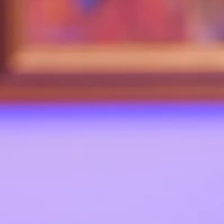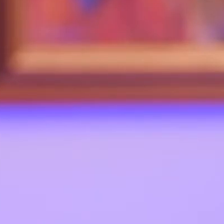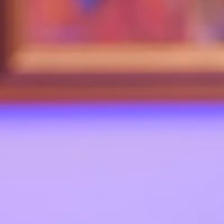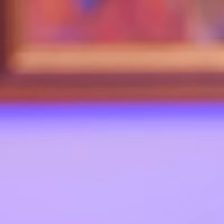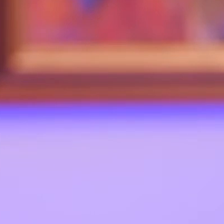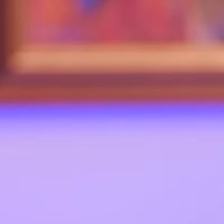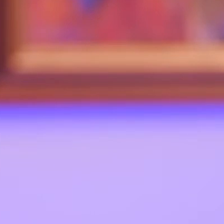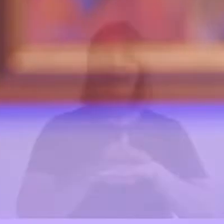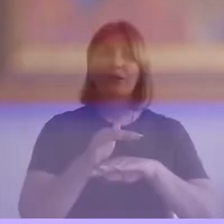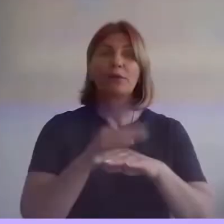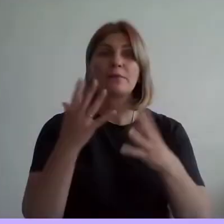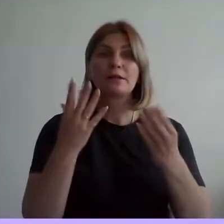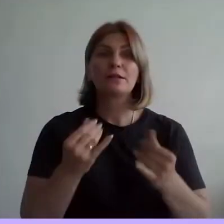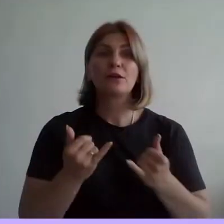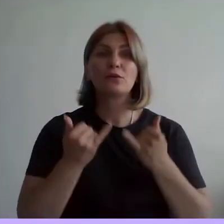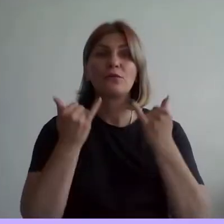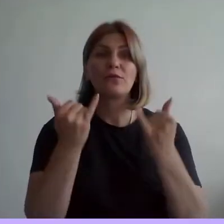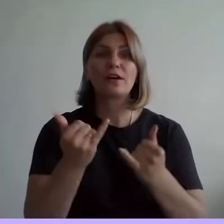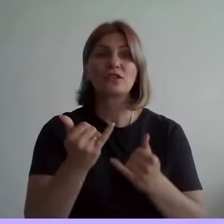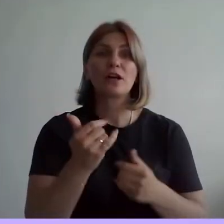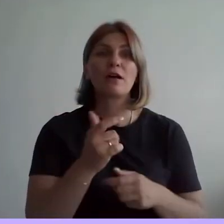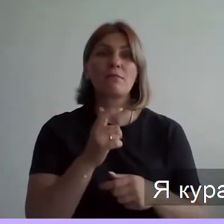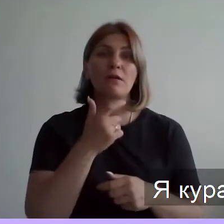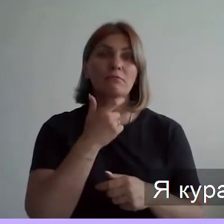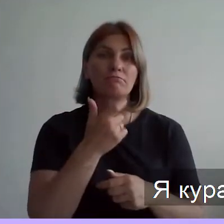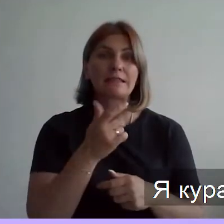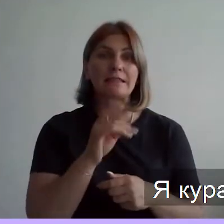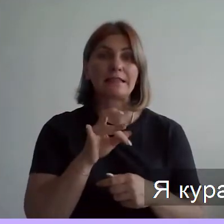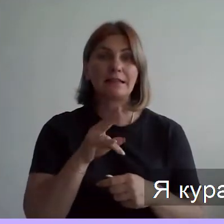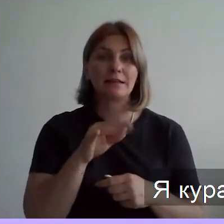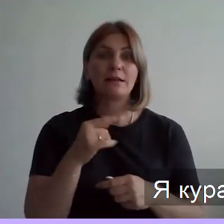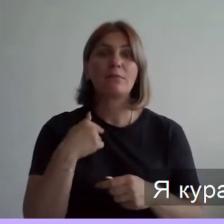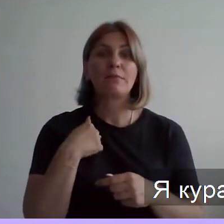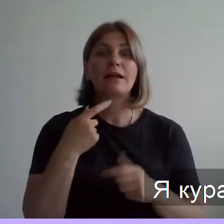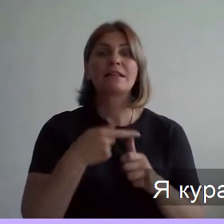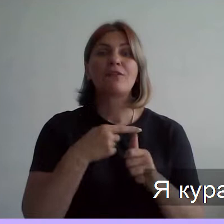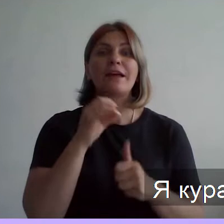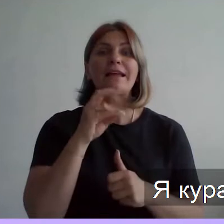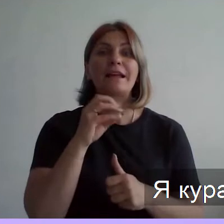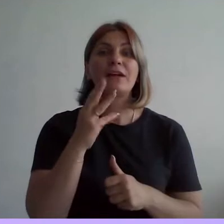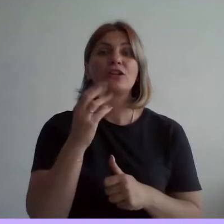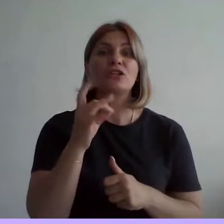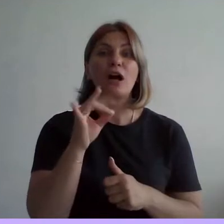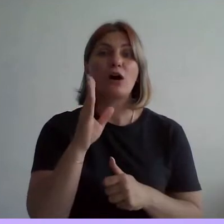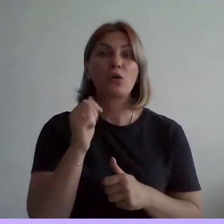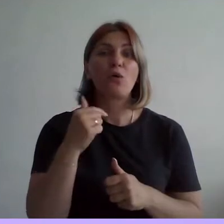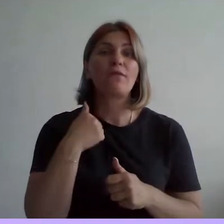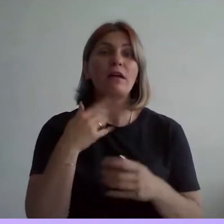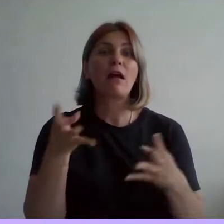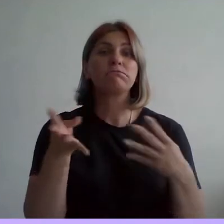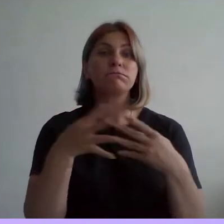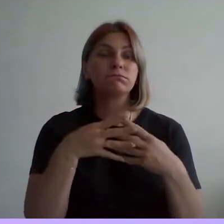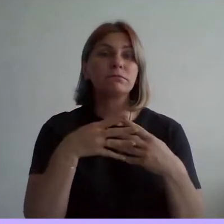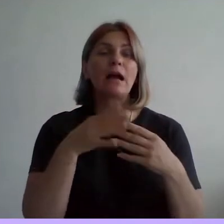Добрый день, уважаемые зрители! Меня зовут Елена Шарова. Я куратор просветительских и инклюзивных программ Музея русского